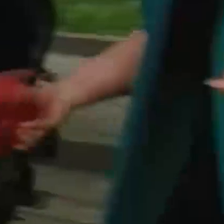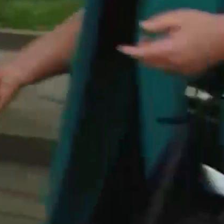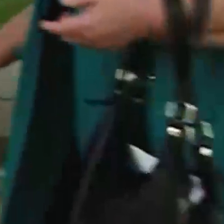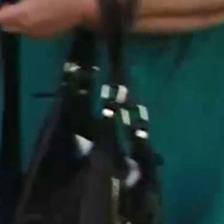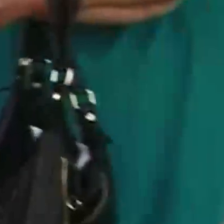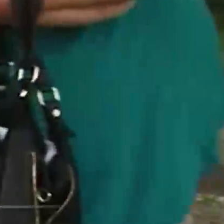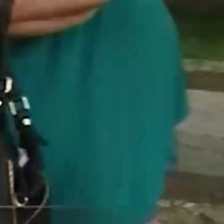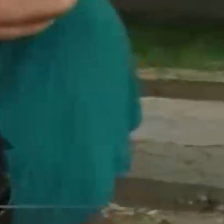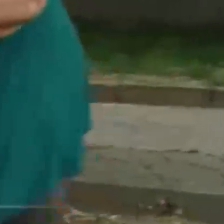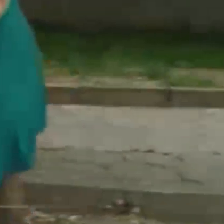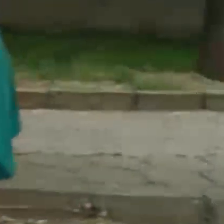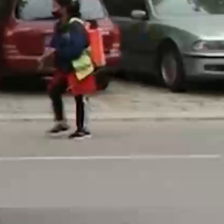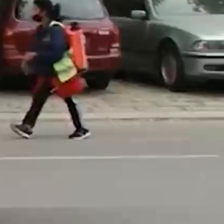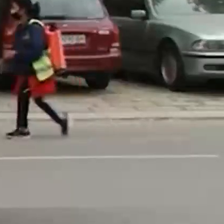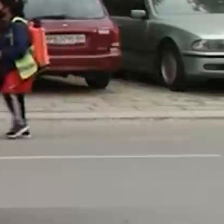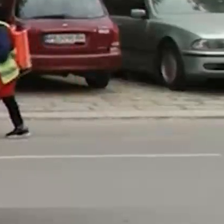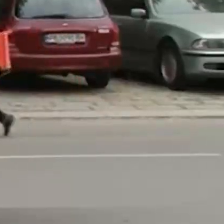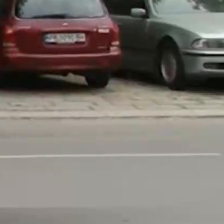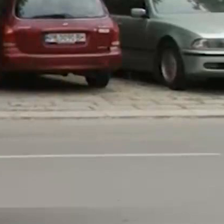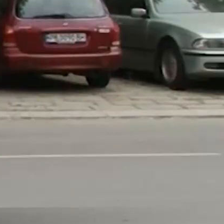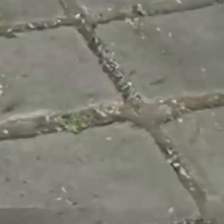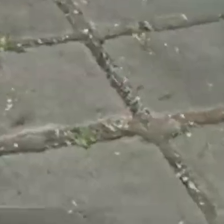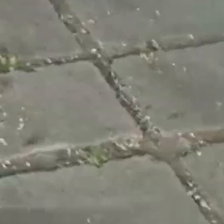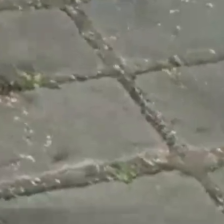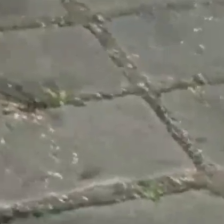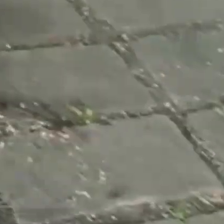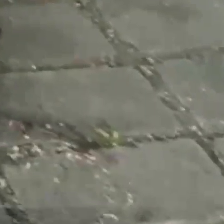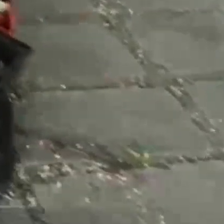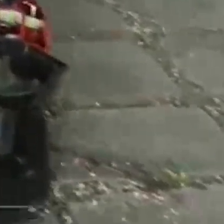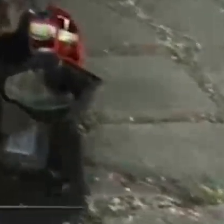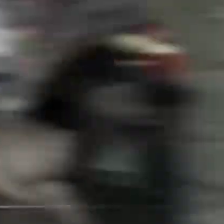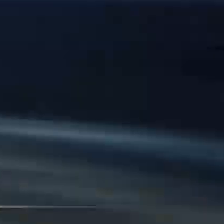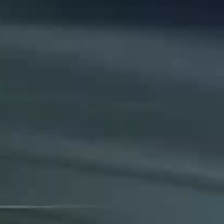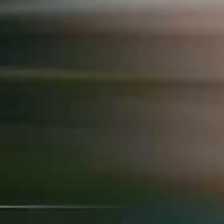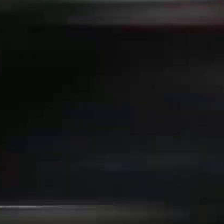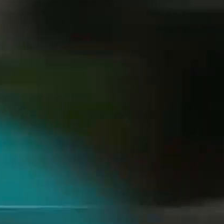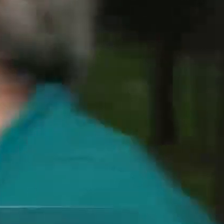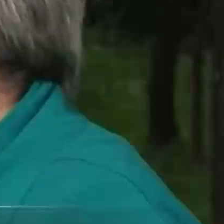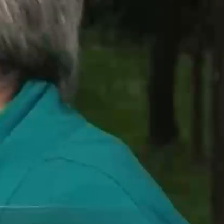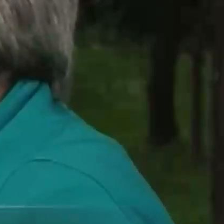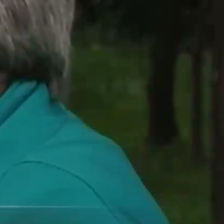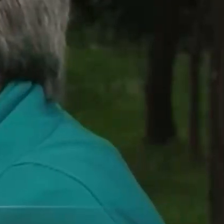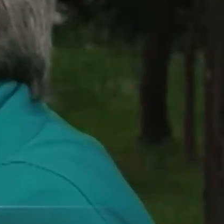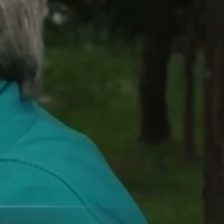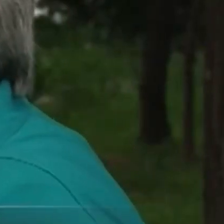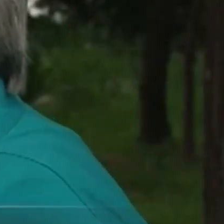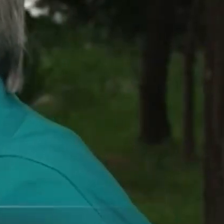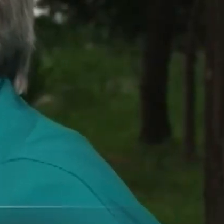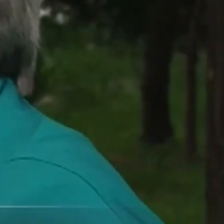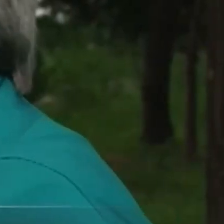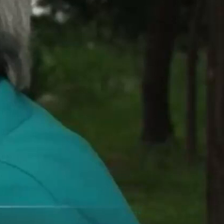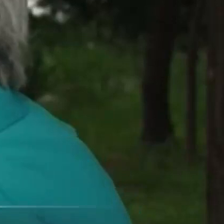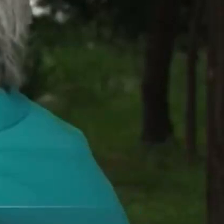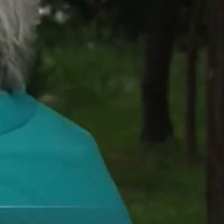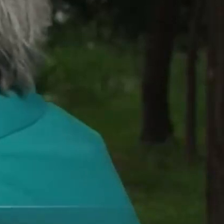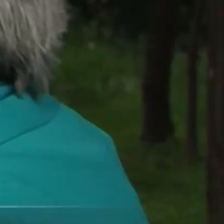Десетки искат да помогнат на жената от Пловдив, чиято кола беше унищожена от пиян шофьор. Един автомобил, ако има наистина да